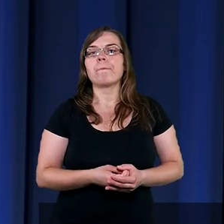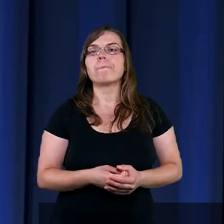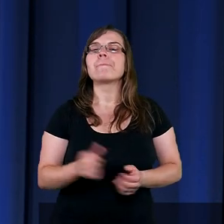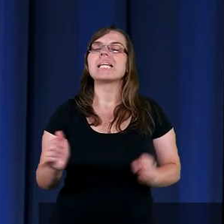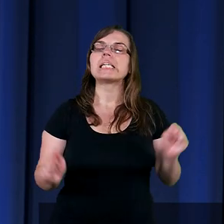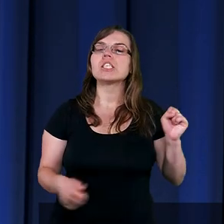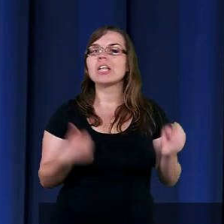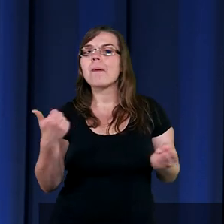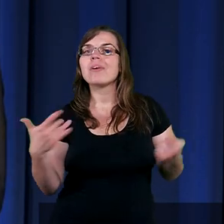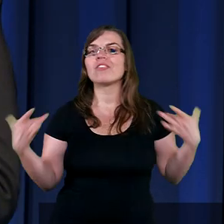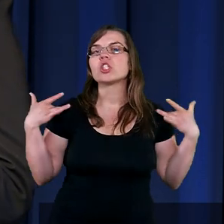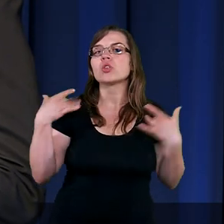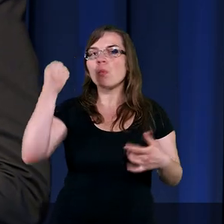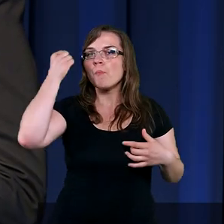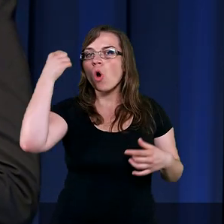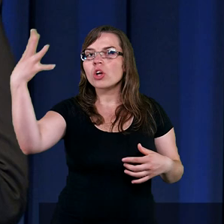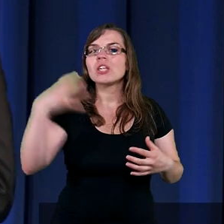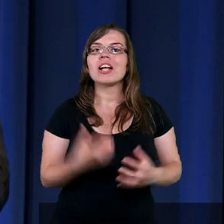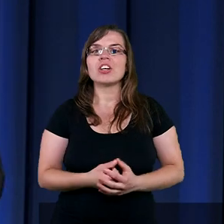żeby w życiu Mojżesza,